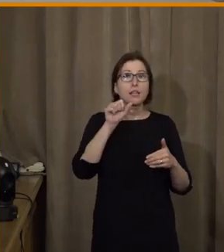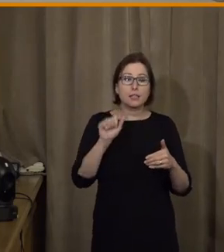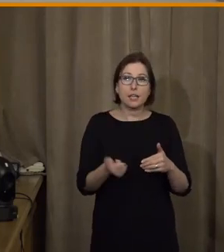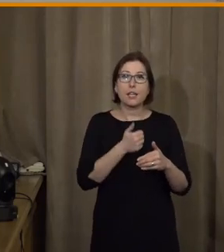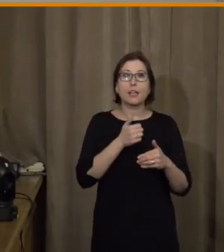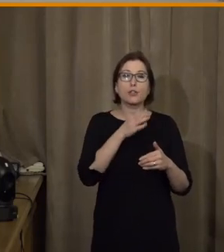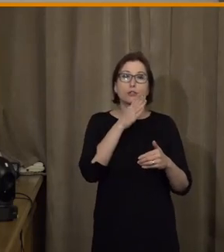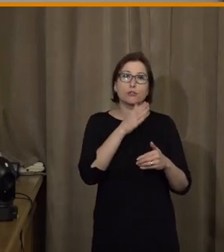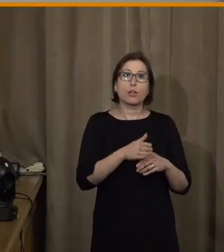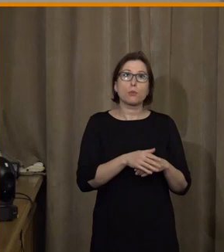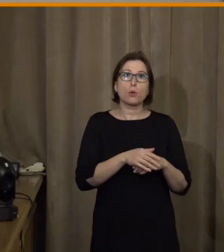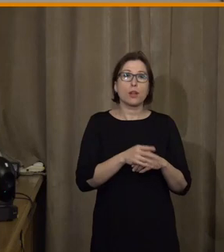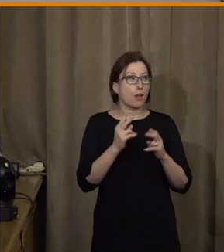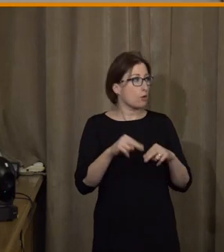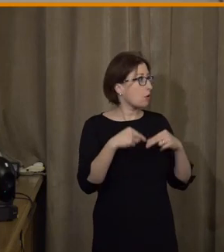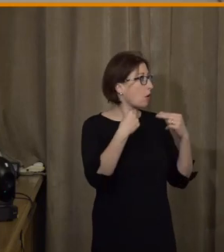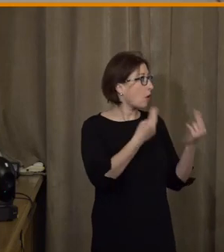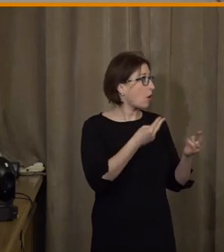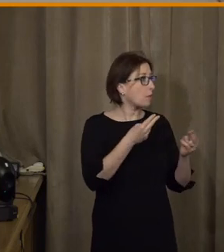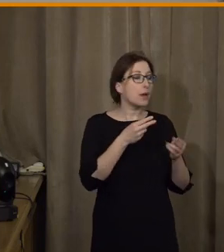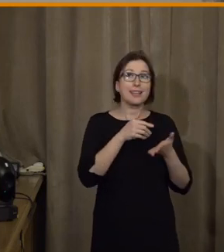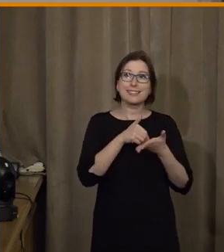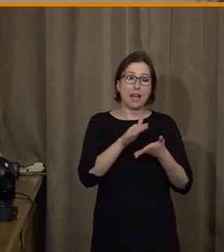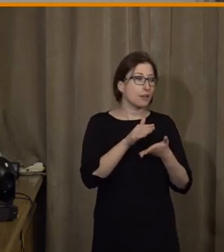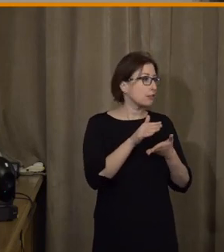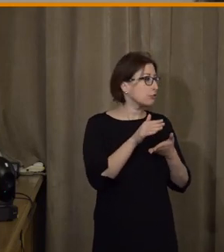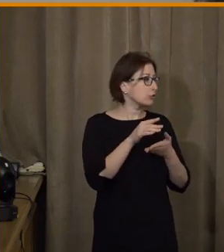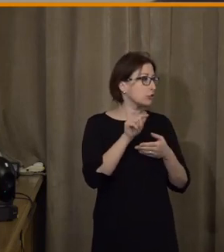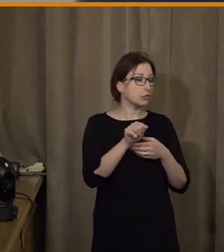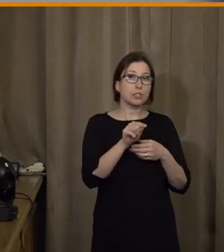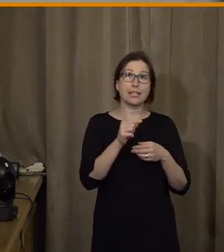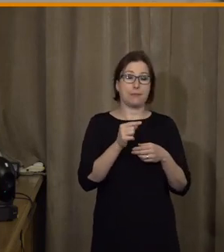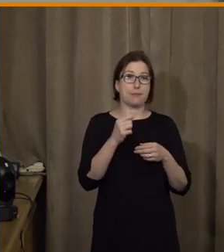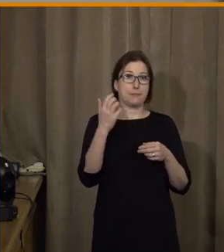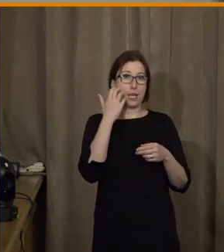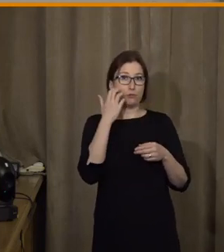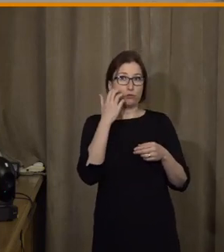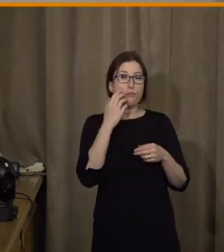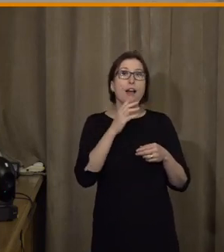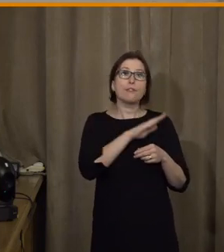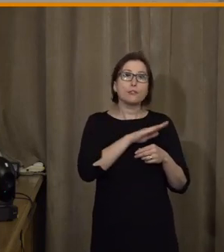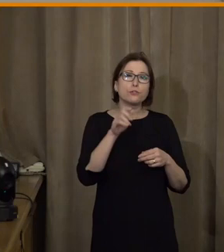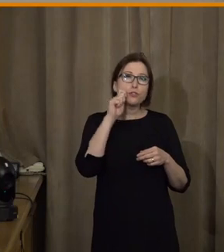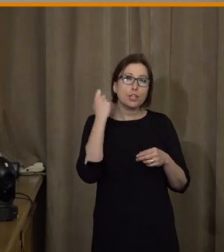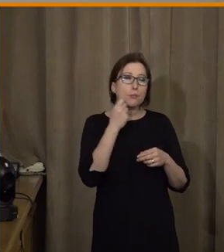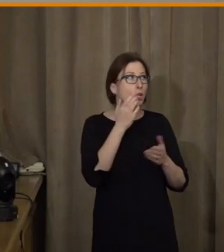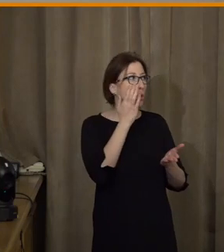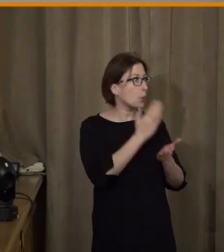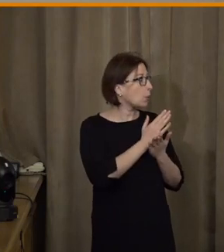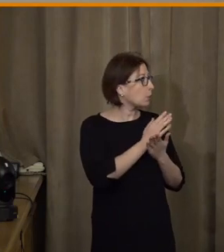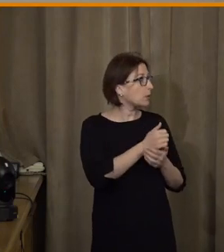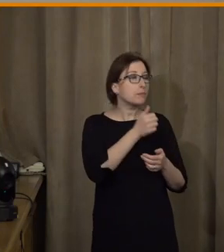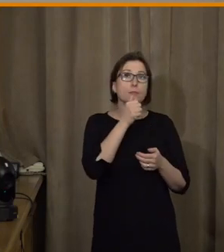se přesuneme k další naší panelistce, Kateřině Peškové, všimli jste si, že jako